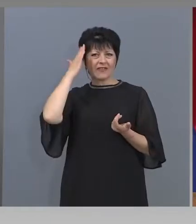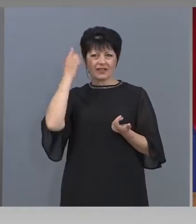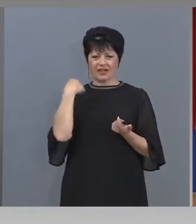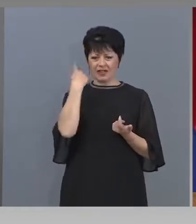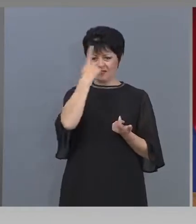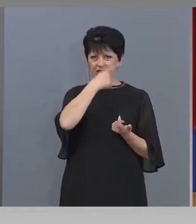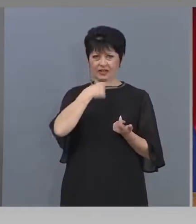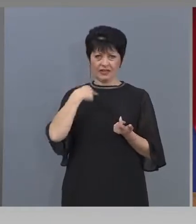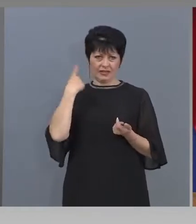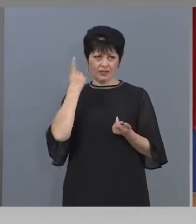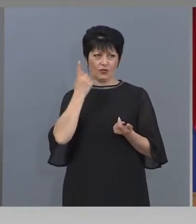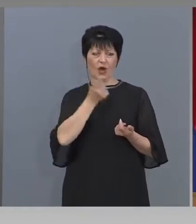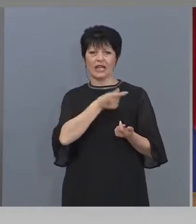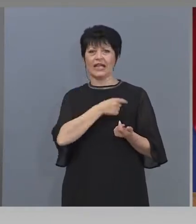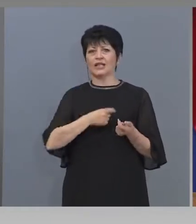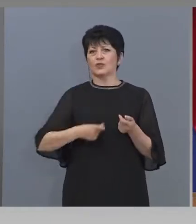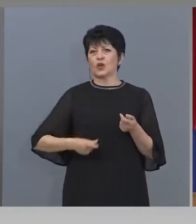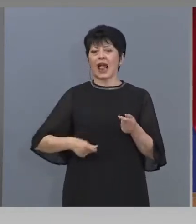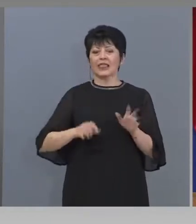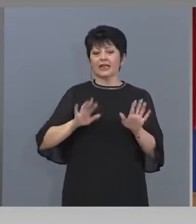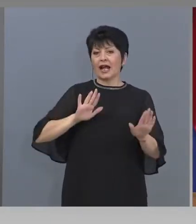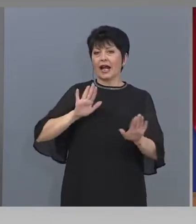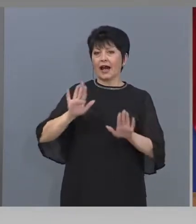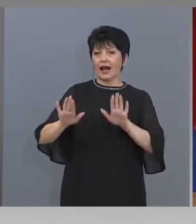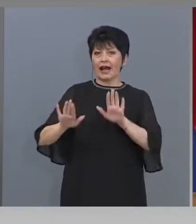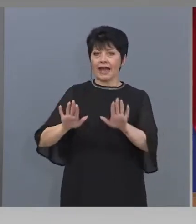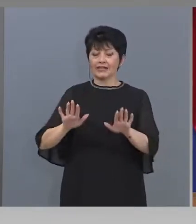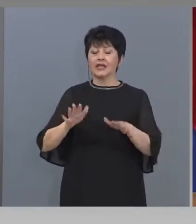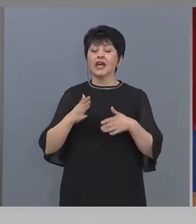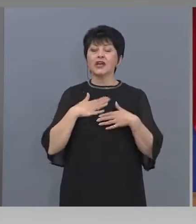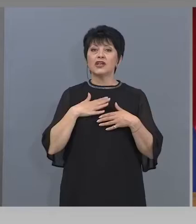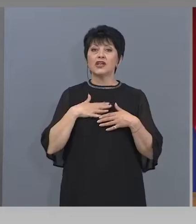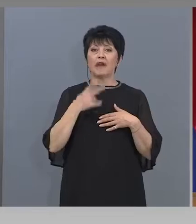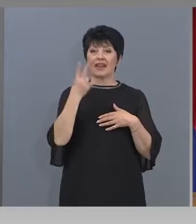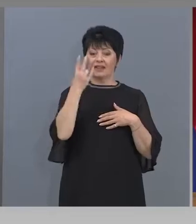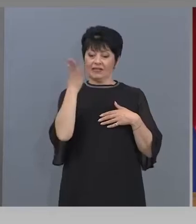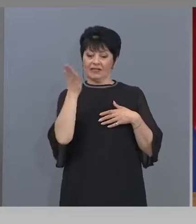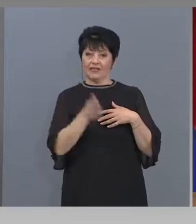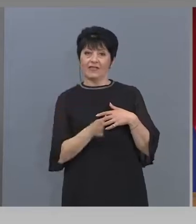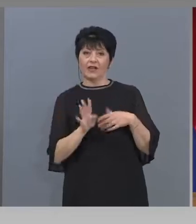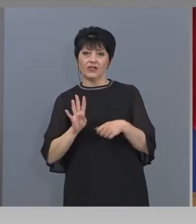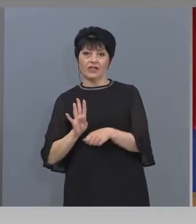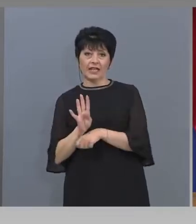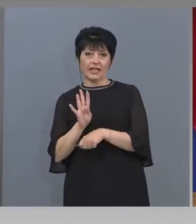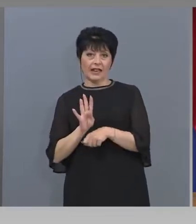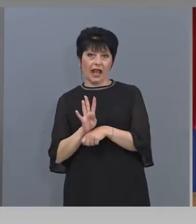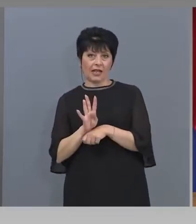Националната галерия, като представител на държавата, има 2-14 от цялото атиле.